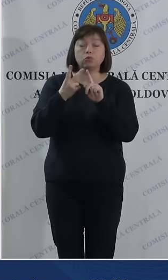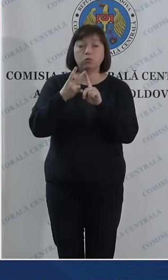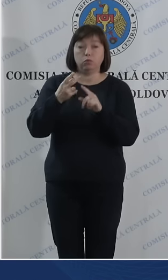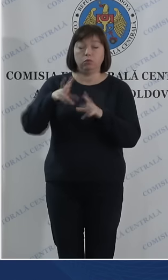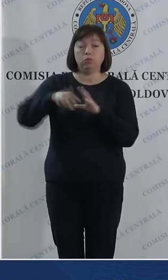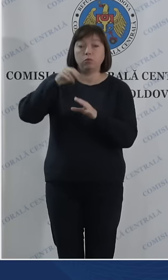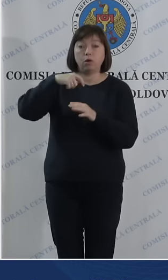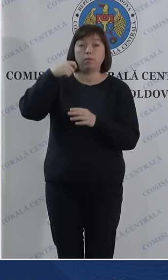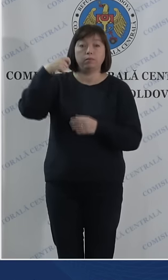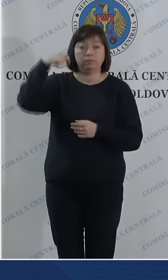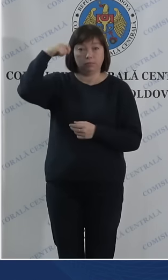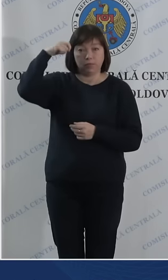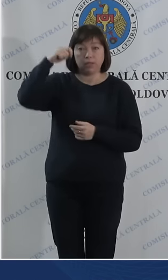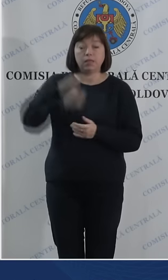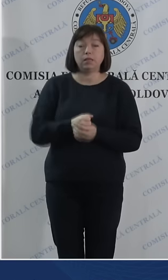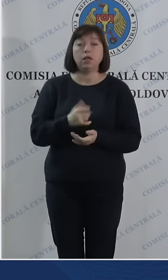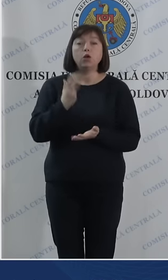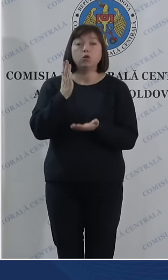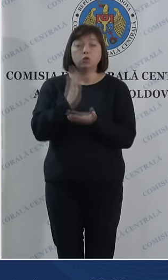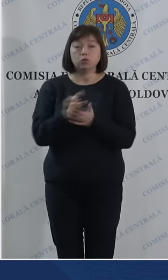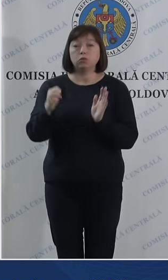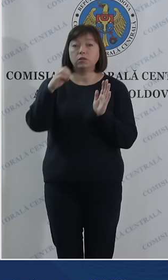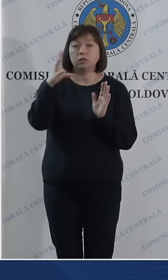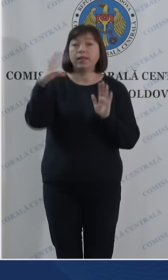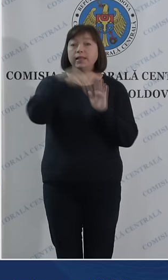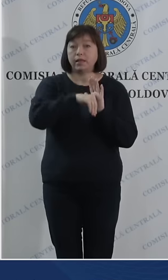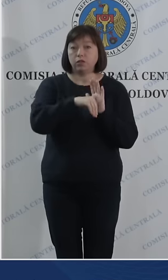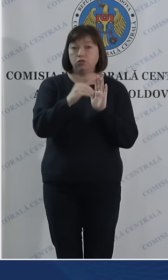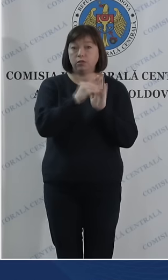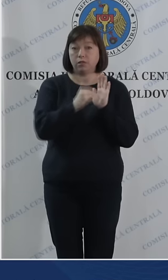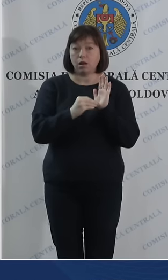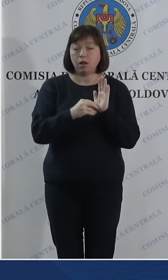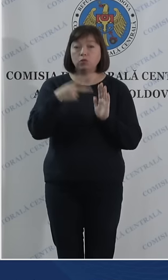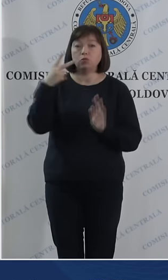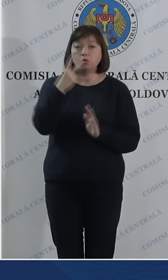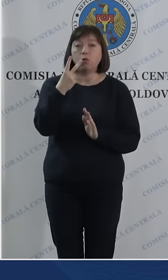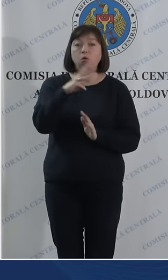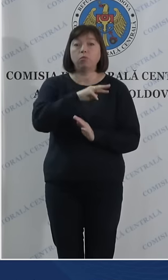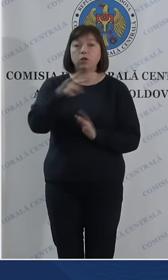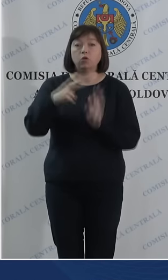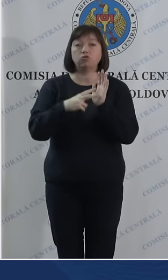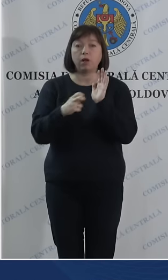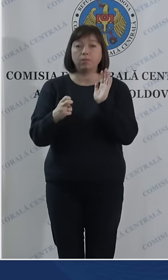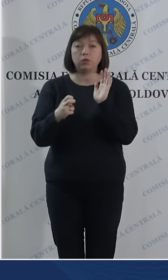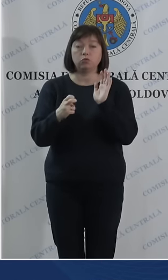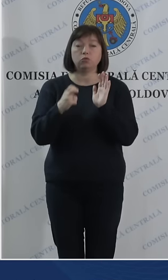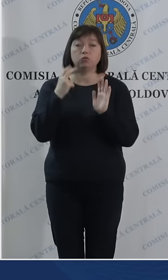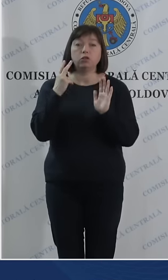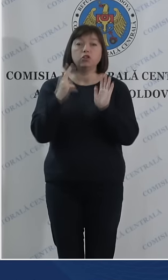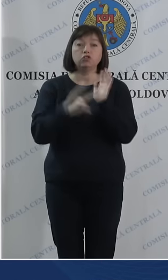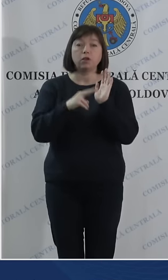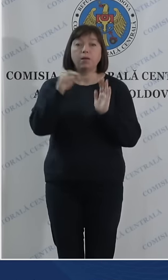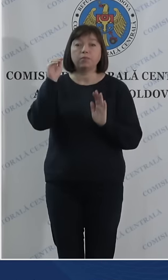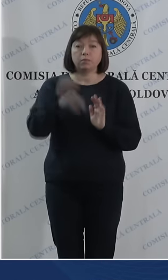alegerilor prezidențiale sunt înregistrați 2.707